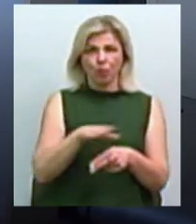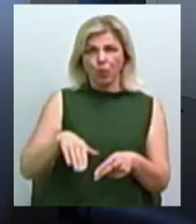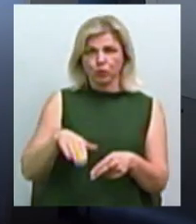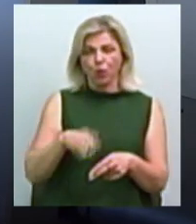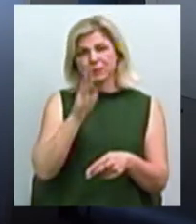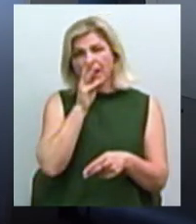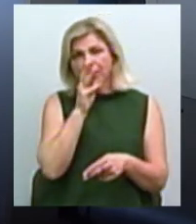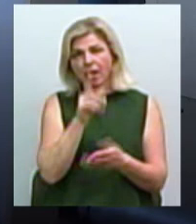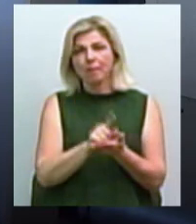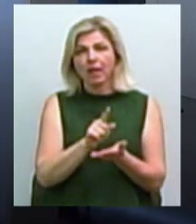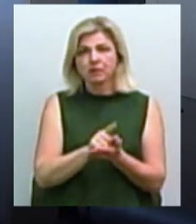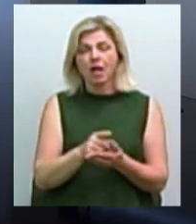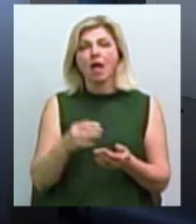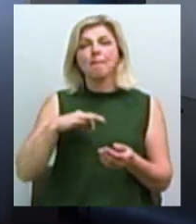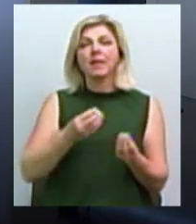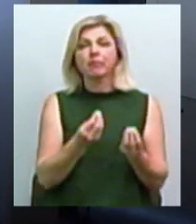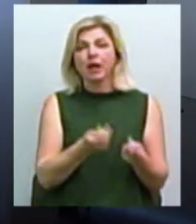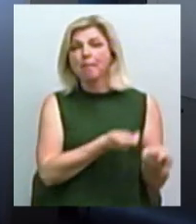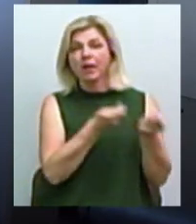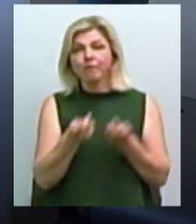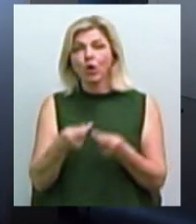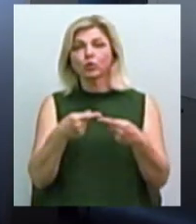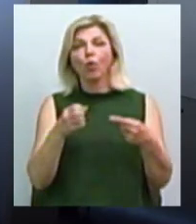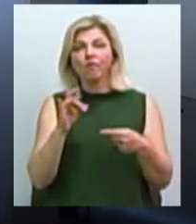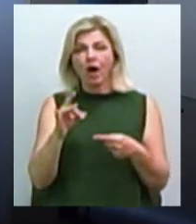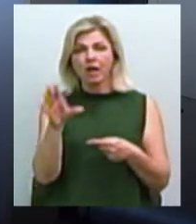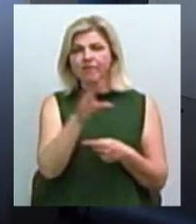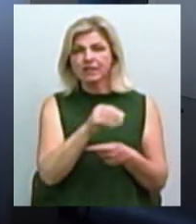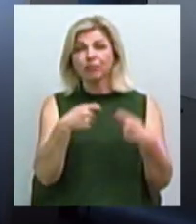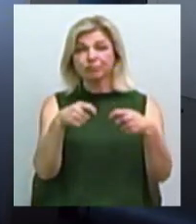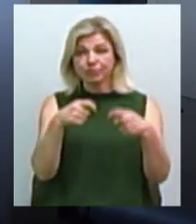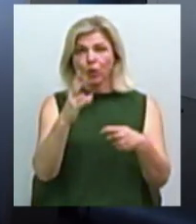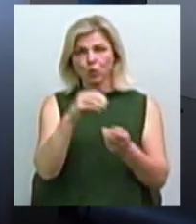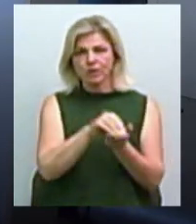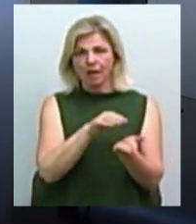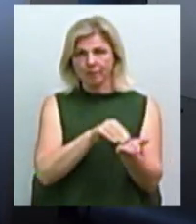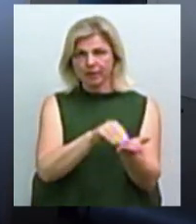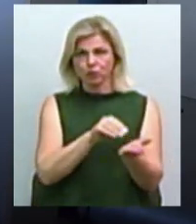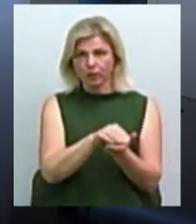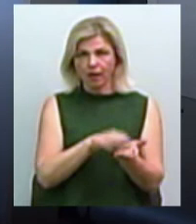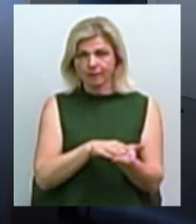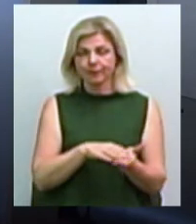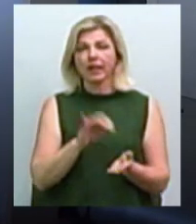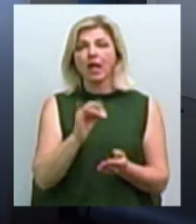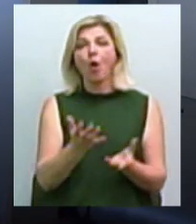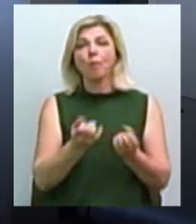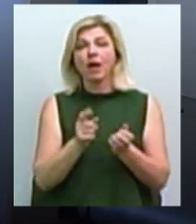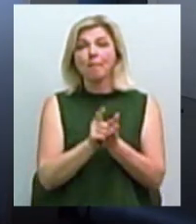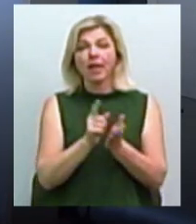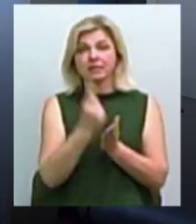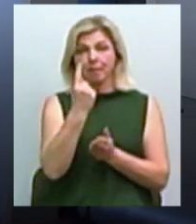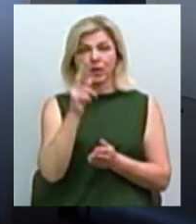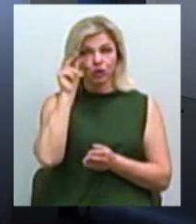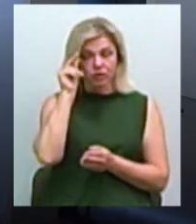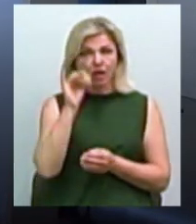заробітні плати. Підприємець завозить товар і відпускає, все записує. Отримали 10-го числа пенсію і йдуть